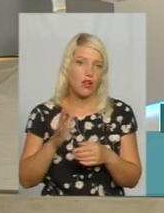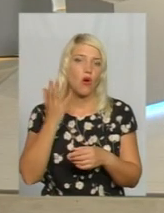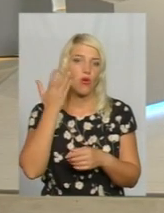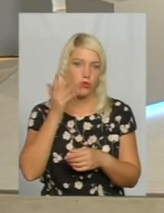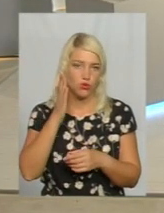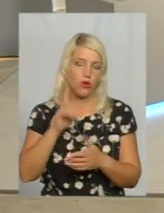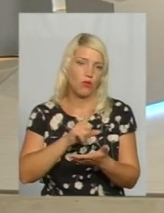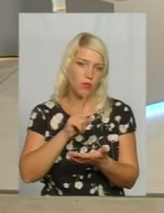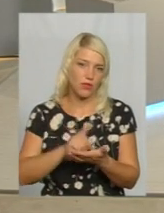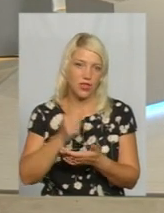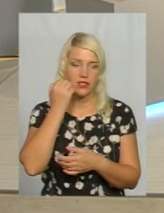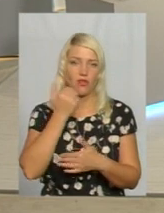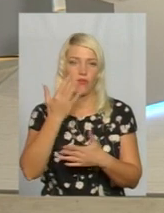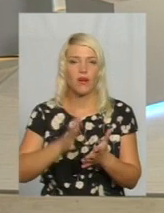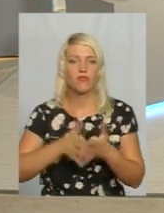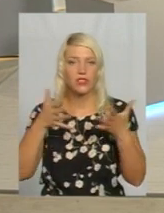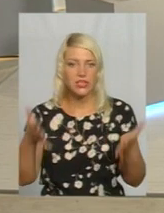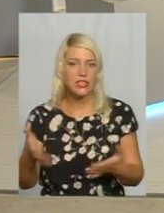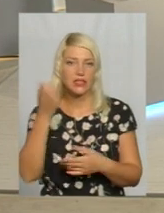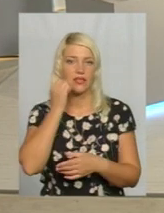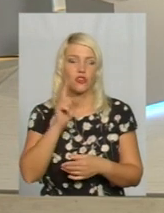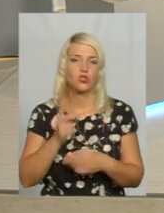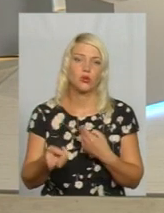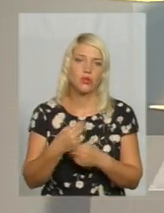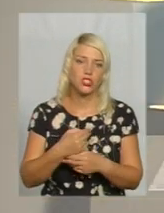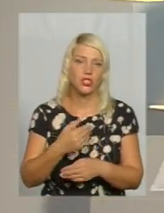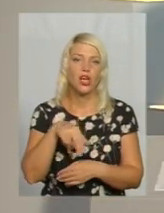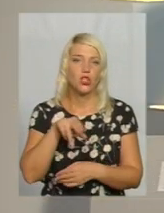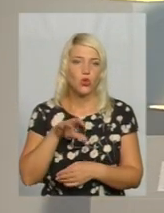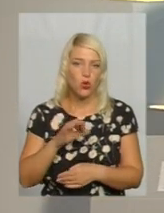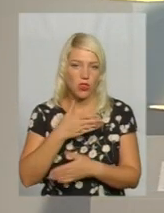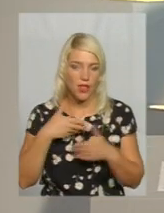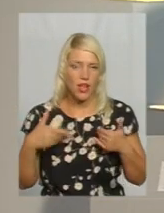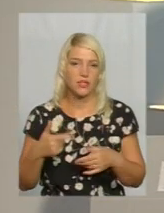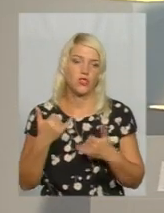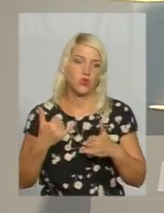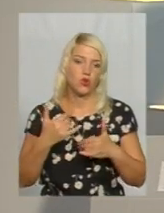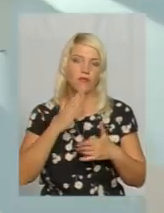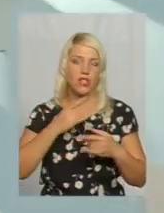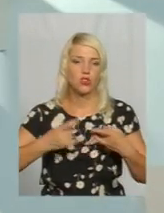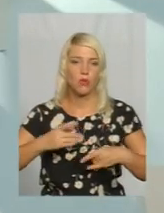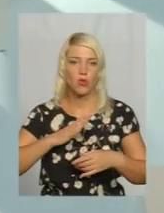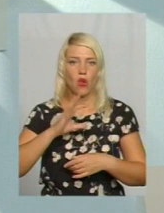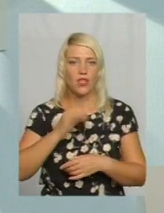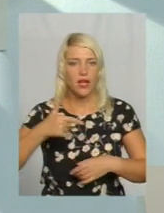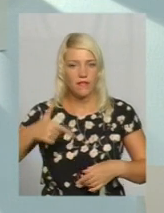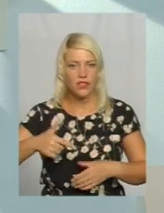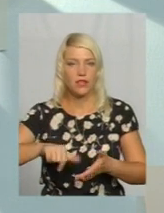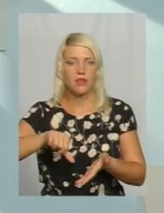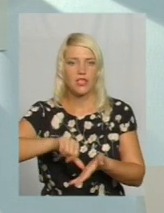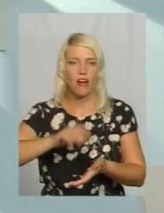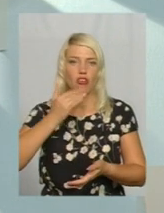Дякую вам велике, дякую за те, що сьогодні прийшли до нас. Сьогодні в нашій студії була Олена Гавінська, представниця